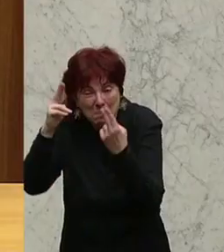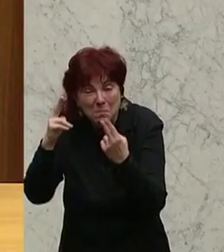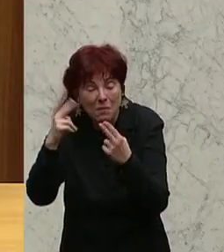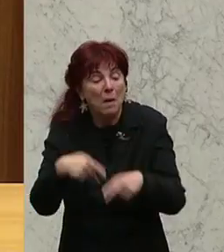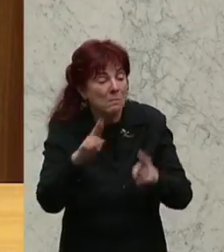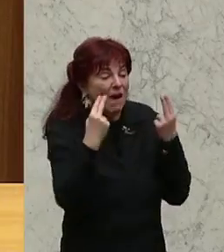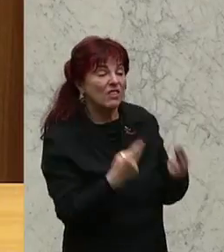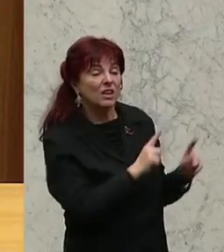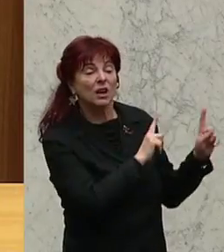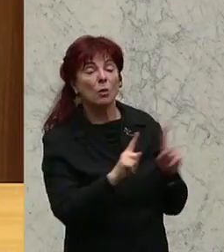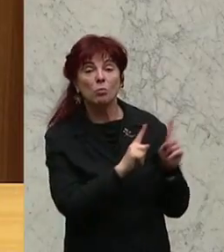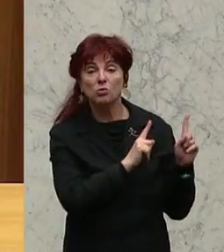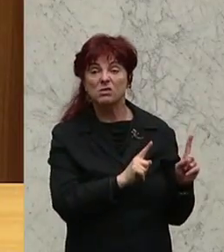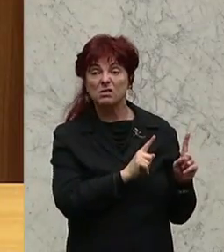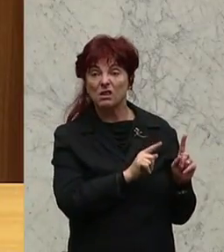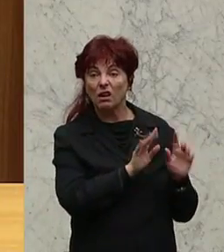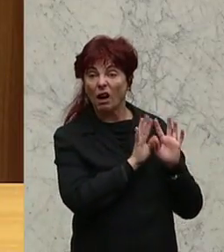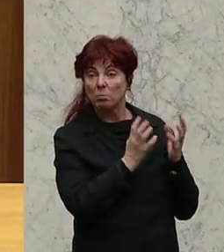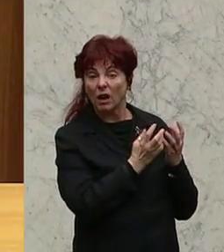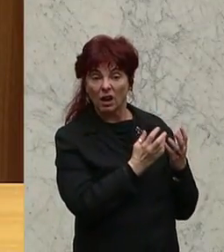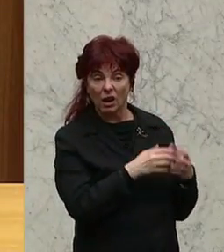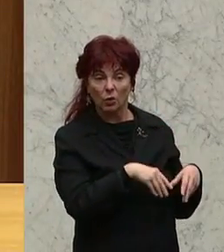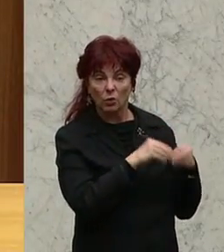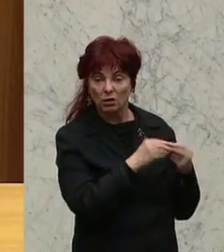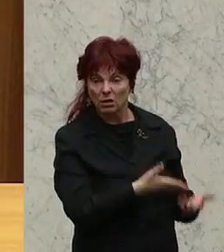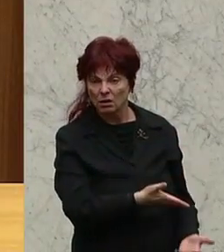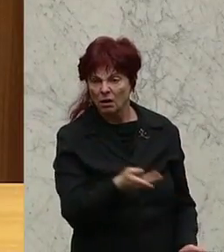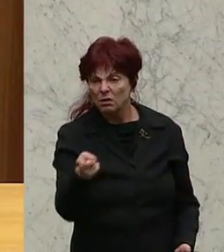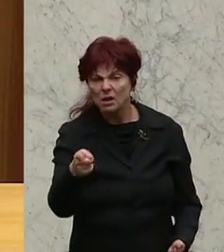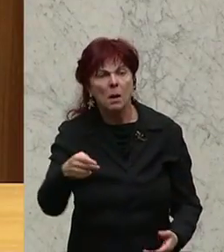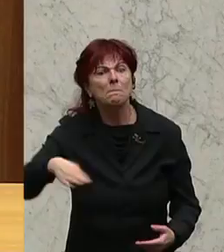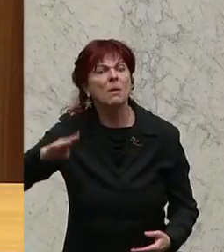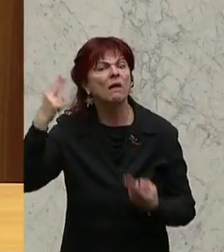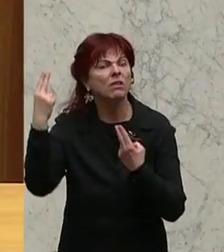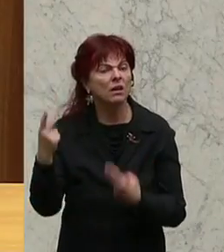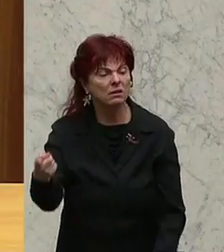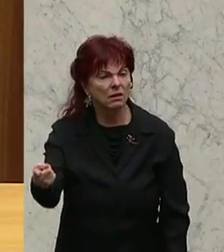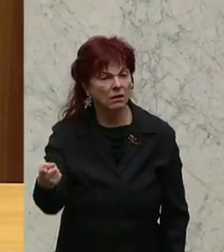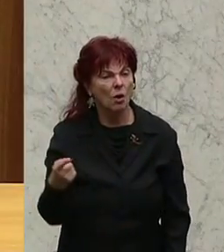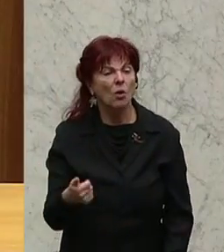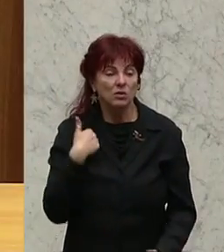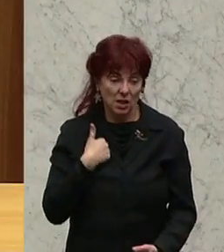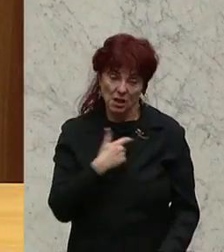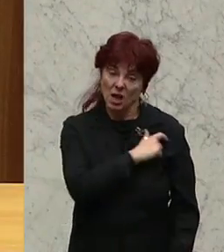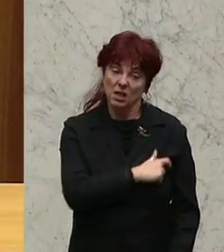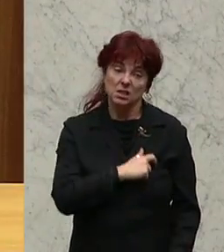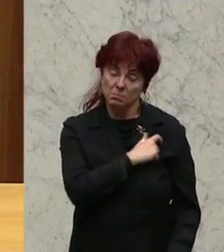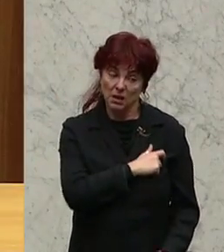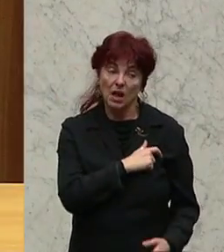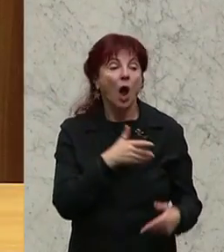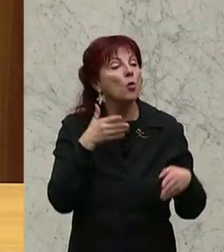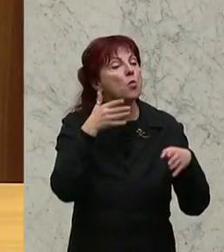selbst verwaltet zu leben, dann steht das ja hier im Vordergrund. Und ich glaube, es ist wirklich ein parteiübergreifender Aufruf, dass wir es uns hier